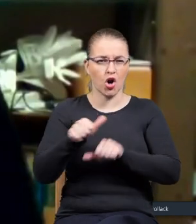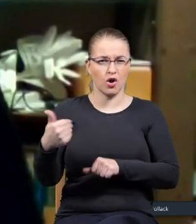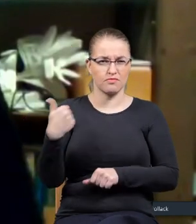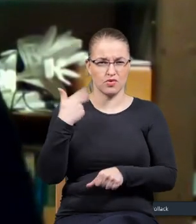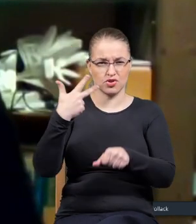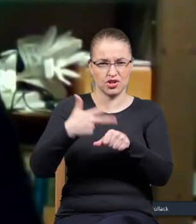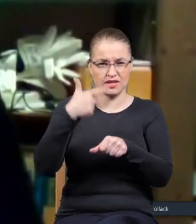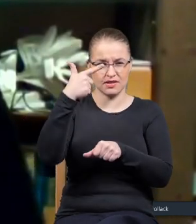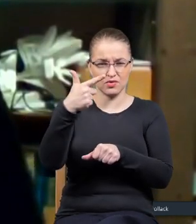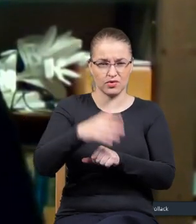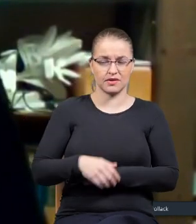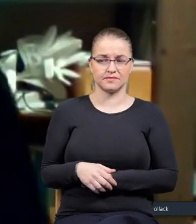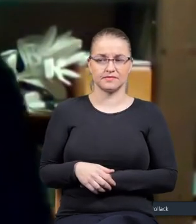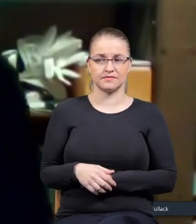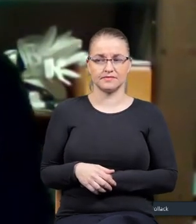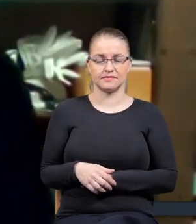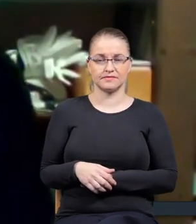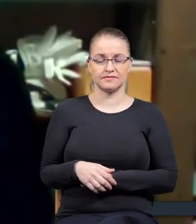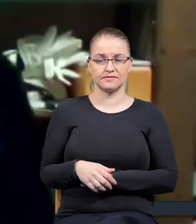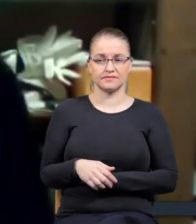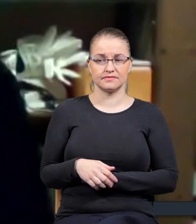chyba to jest. Więc